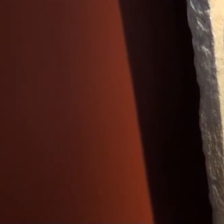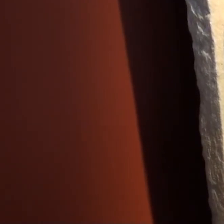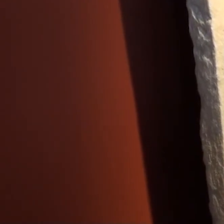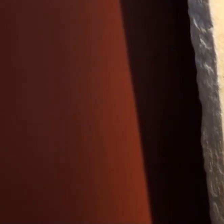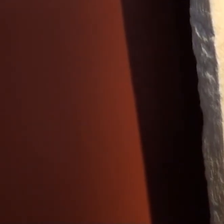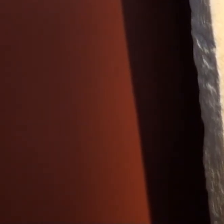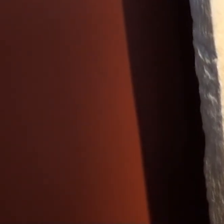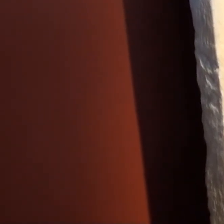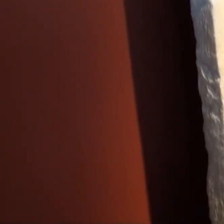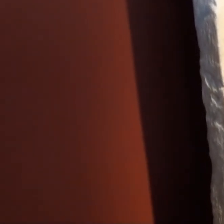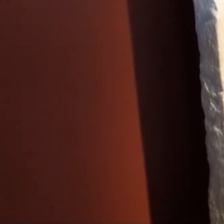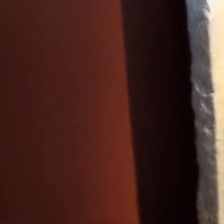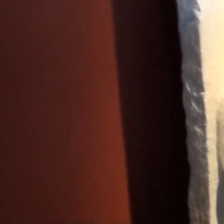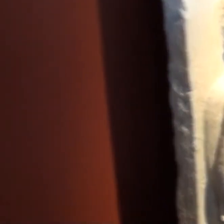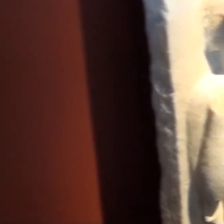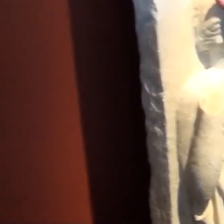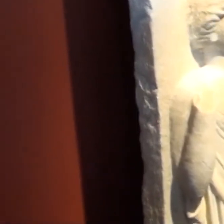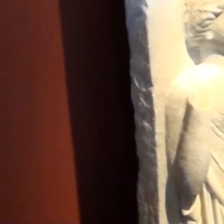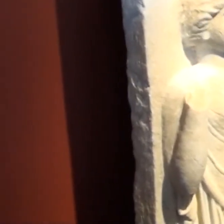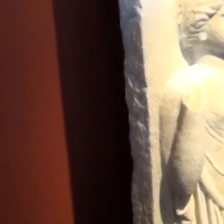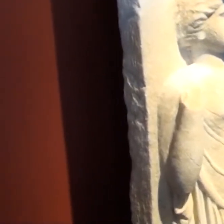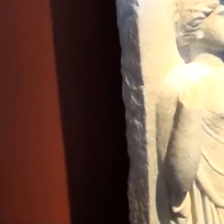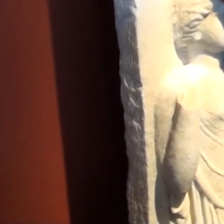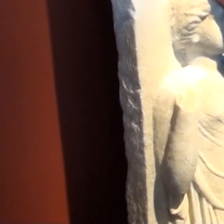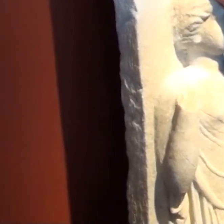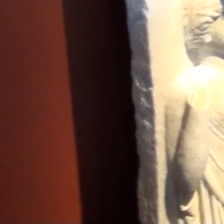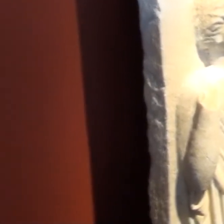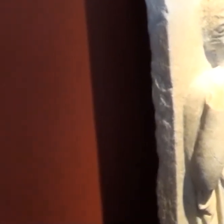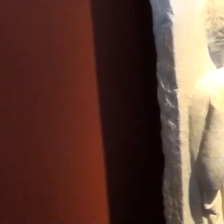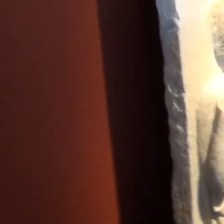κεφάλι της φτάνει στον αγώνα του άντρα